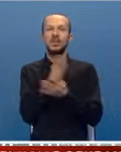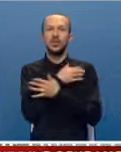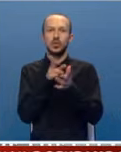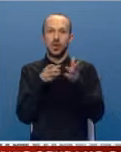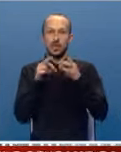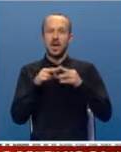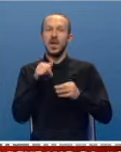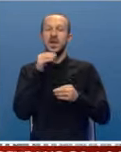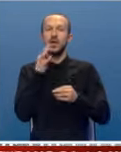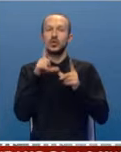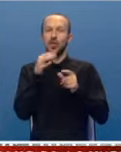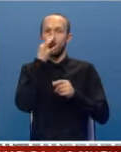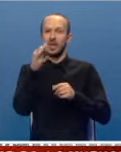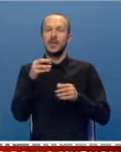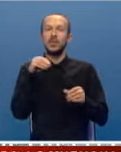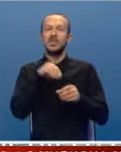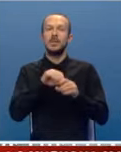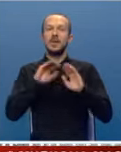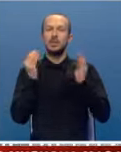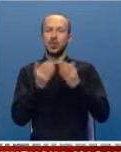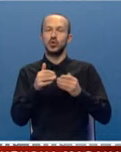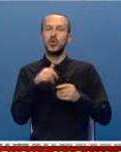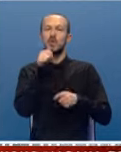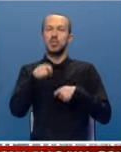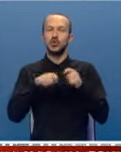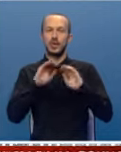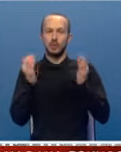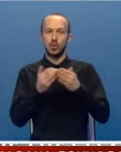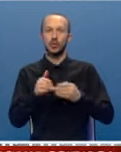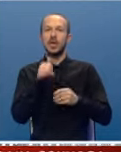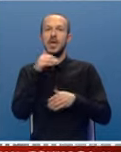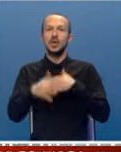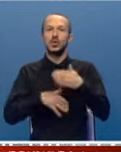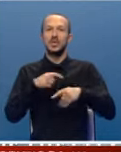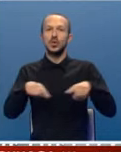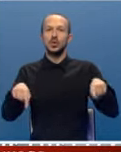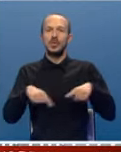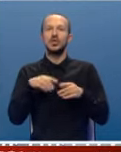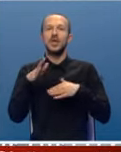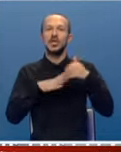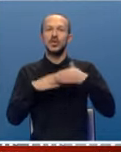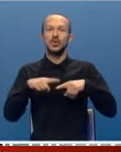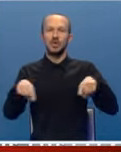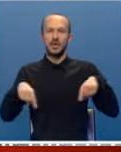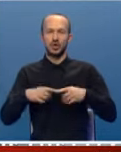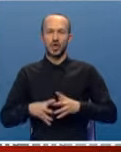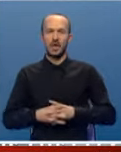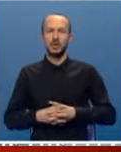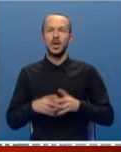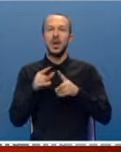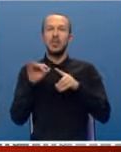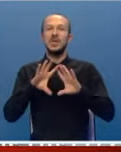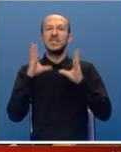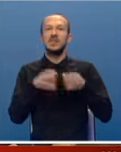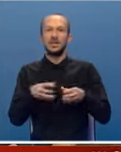i kada su u pitanju stambeni prostori i poslovni prostori, industrijsko zemljište i građevinsko zemljište, znači po svim